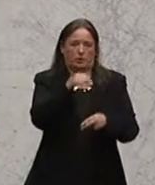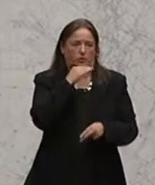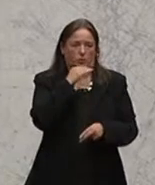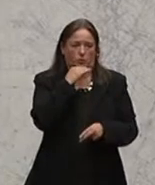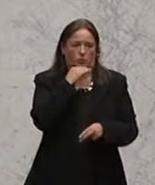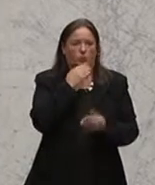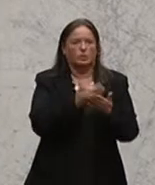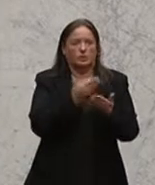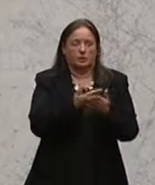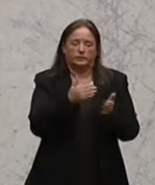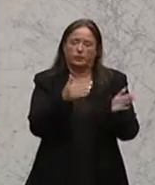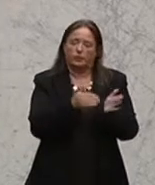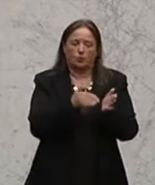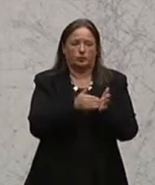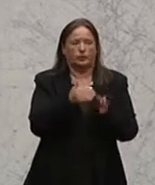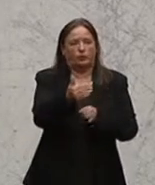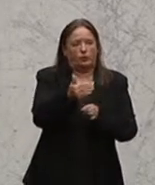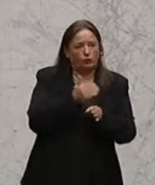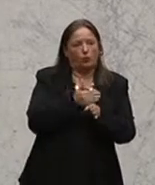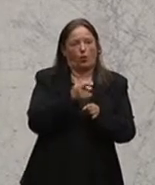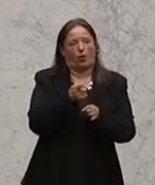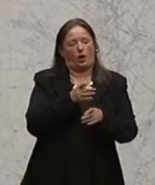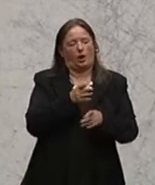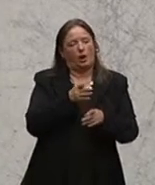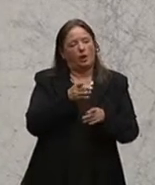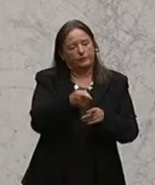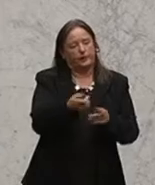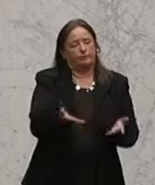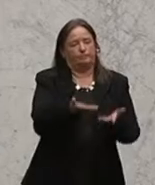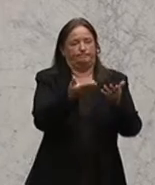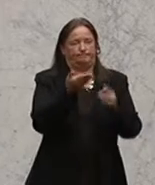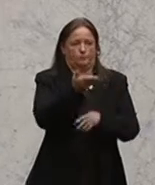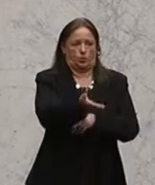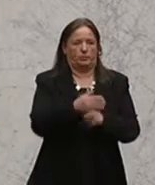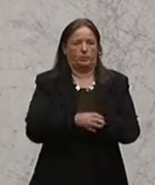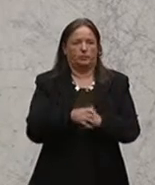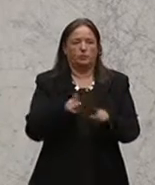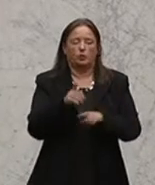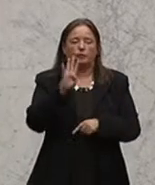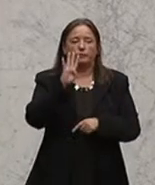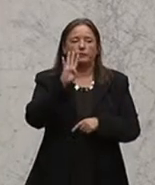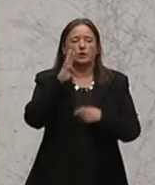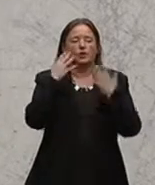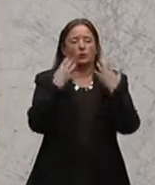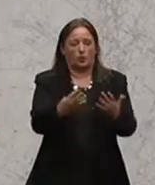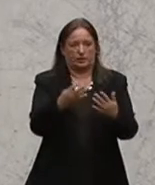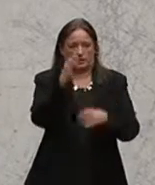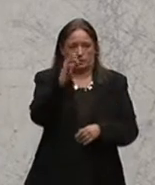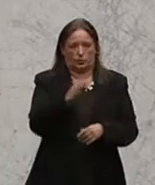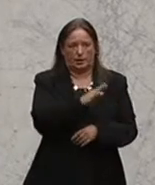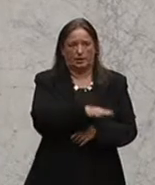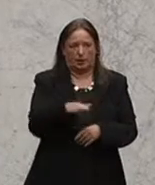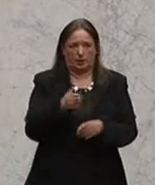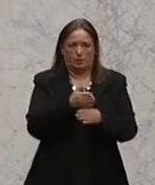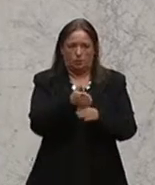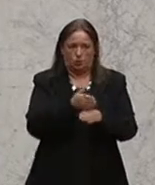Daher ist es notwendig, hier frühzeitig einzugreifen. Aber 94 Prozent der Vierjährigen besuchen ja einen